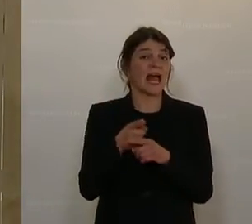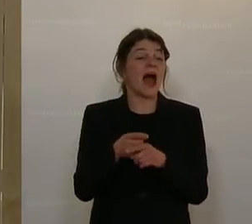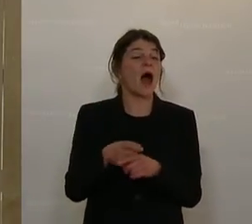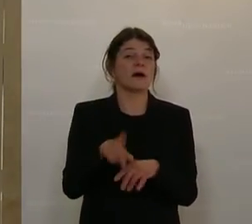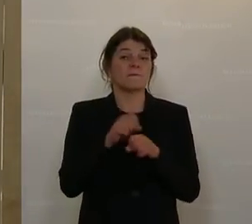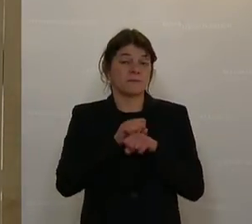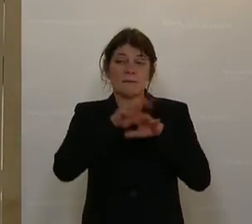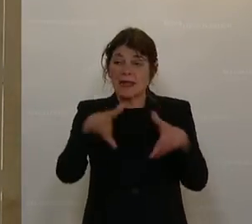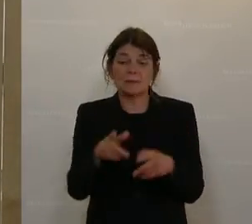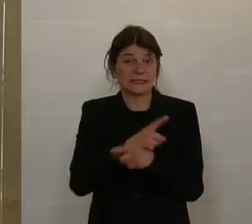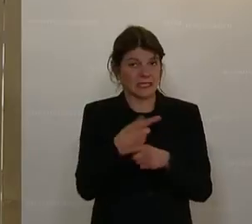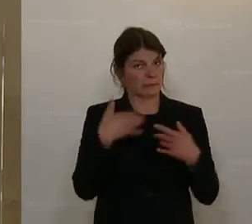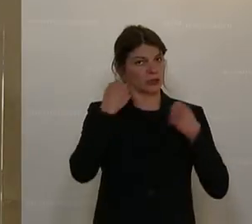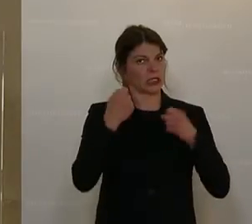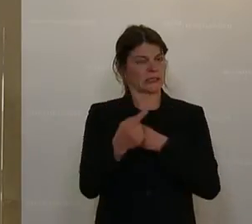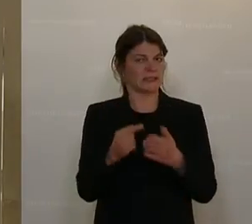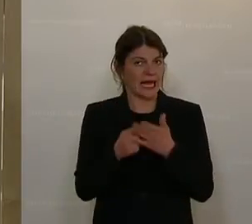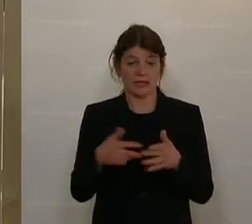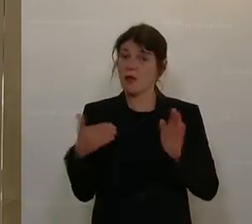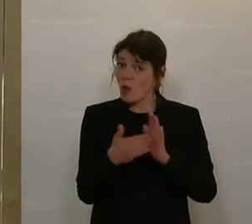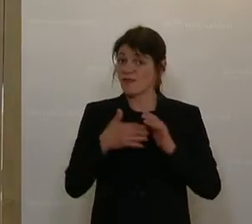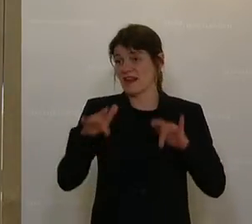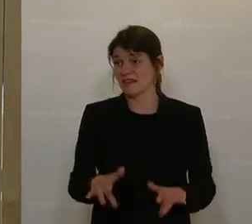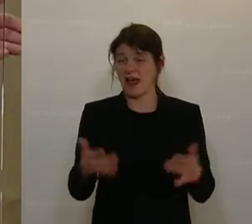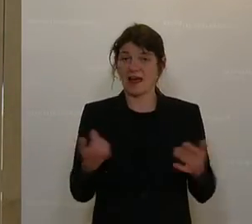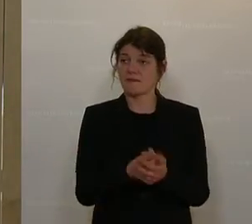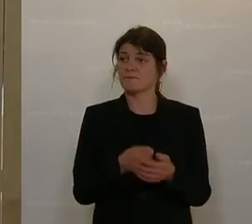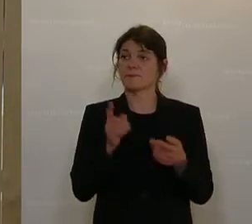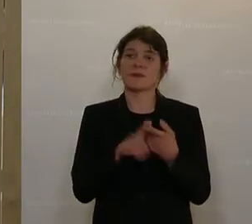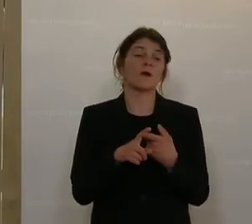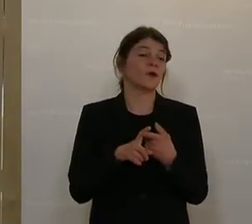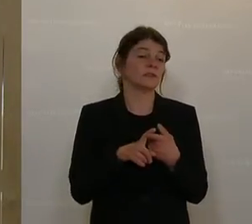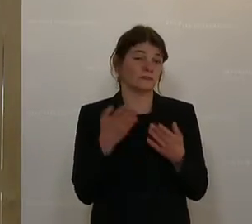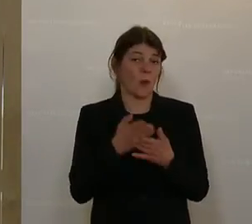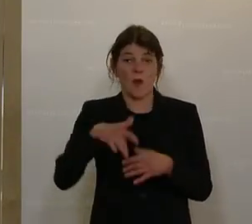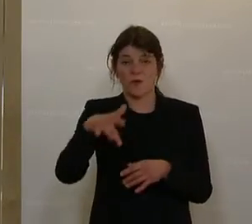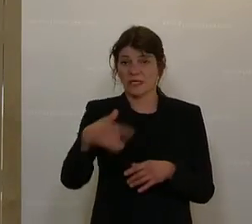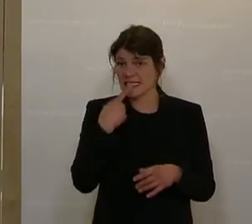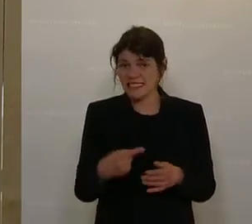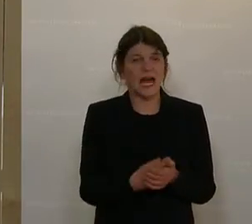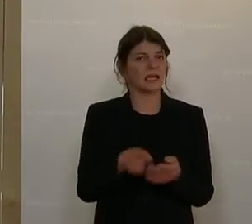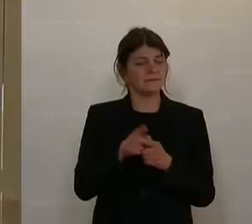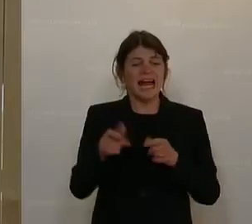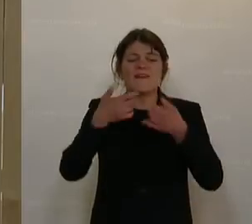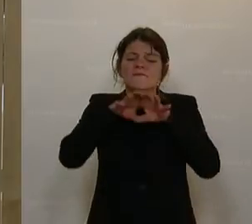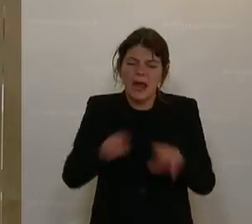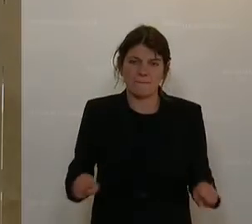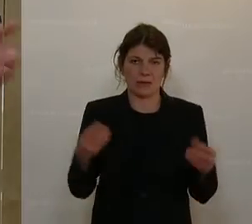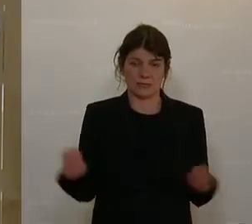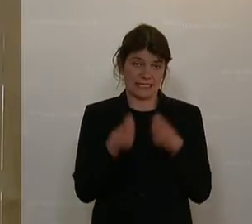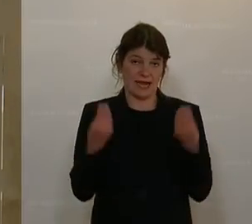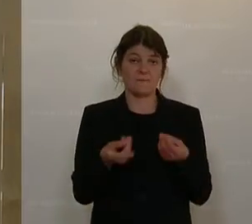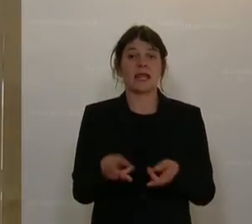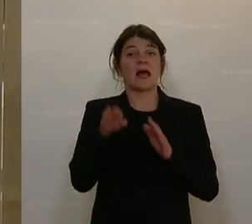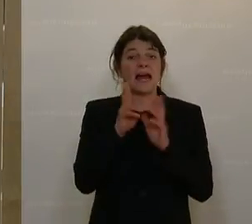das noch verstärkt auch gezeigt, dass es einfach diese Notwendigkeit gibt. Und es wurde ja eh schon des Öfteren gesagt, es ist eine Vereinbarungssache. Die